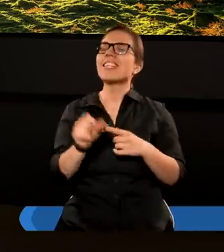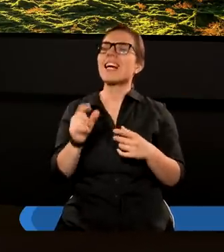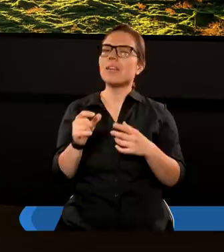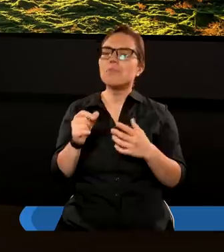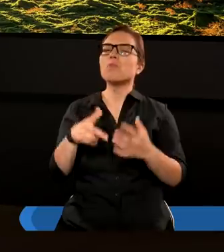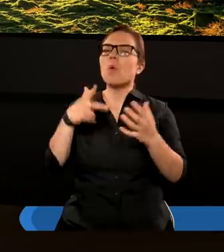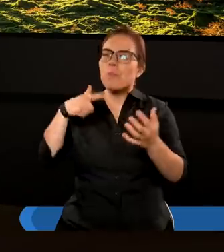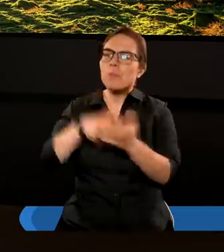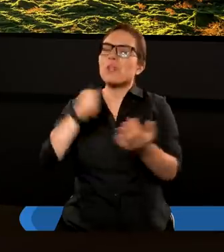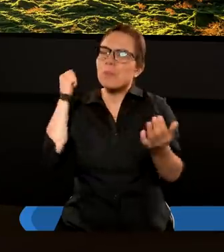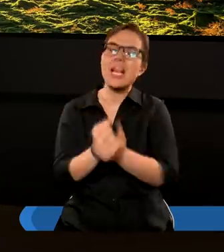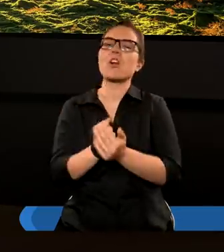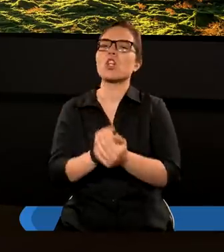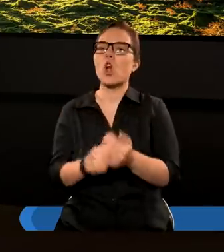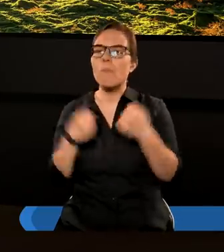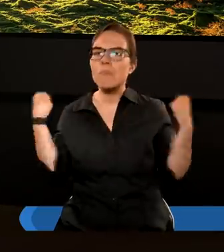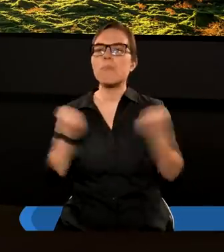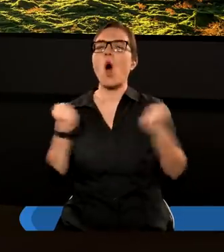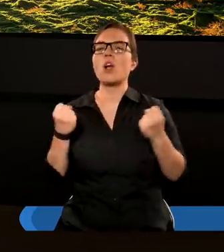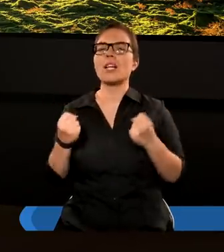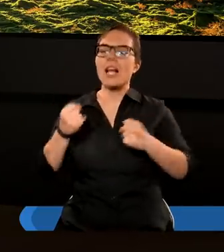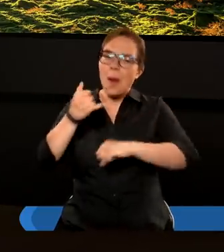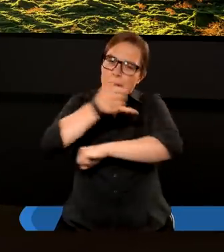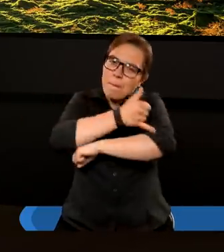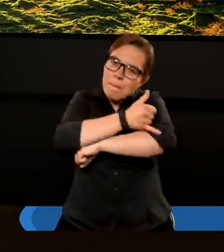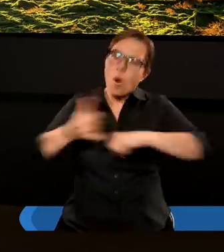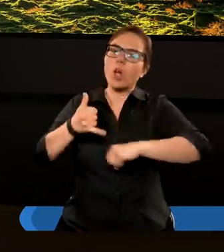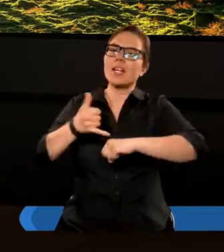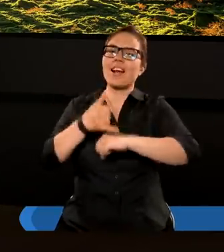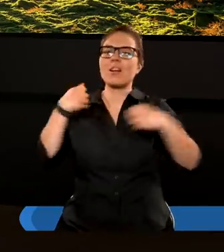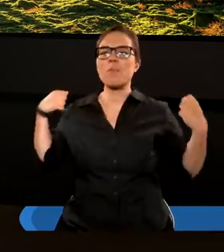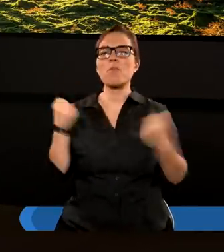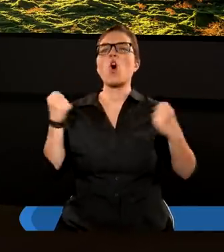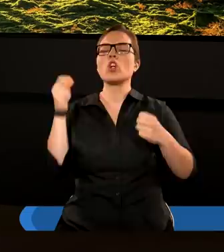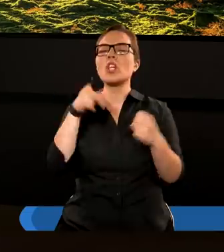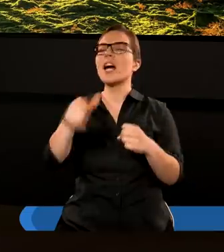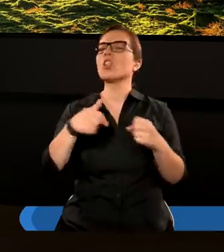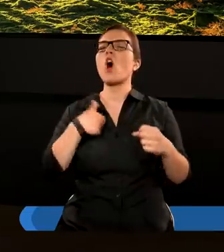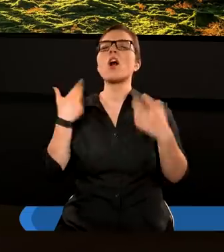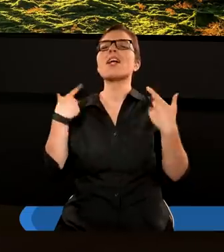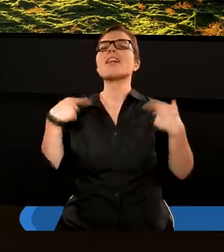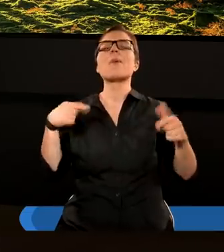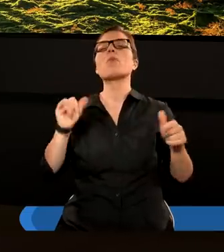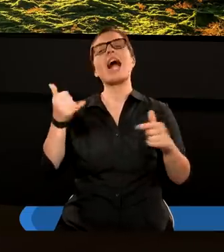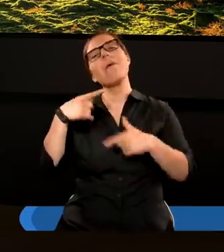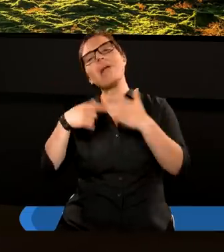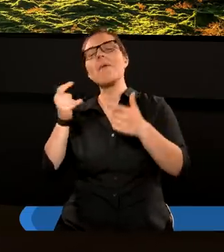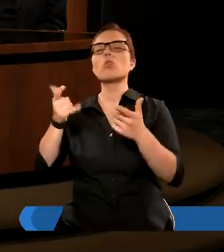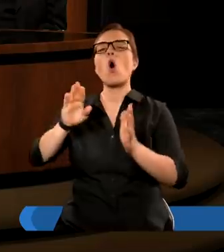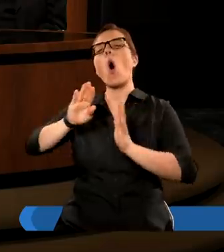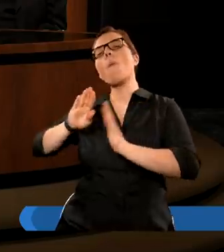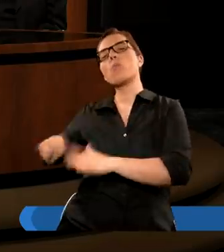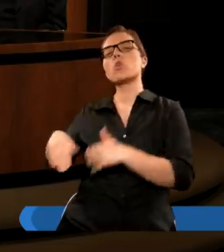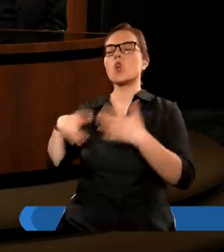naprawdę jakby Bóg chciał mocno podkreślić, żeby tam nie zostało jakiegoś plemienia gdzieś